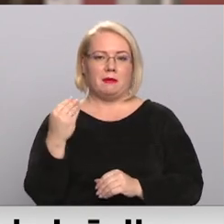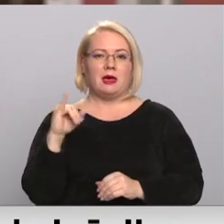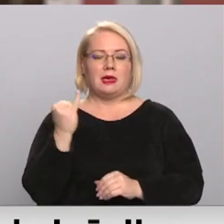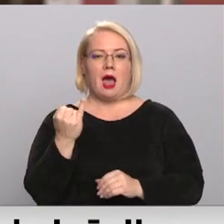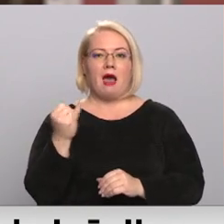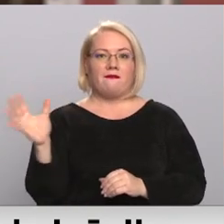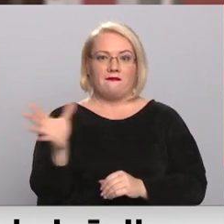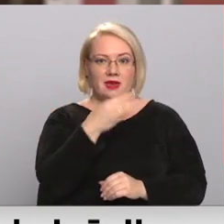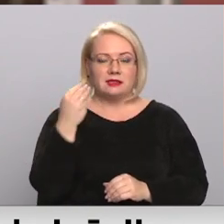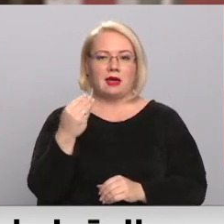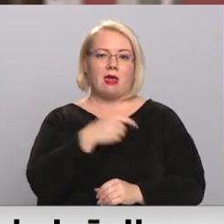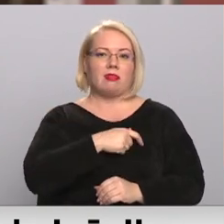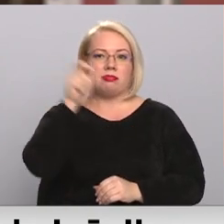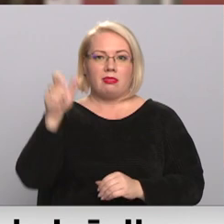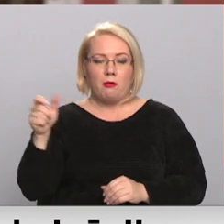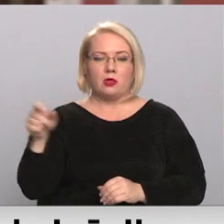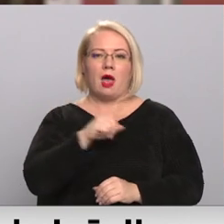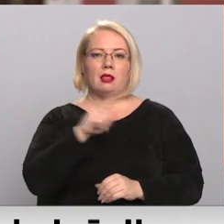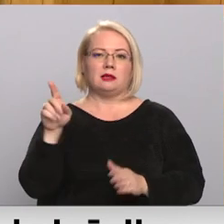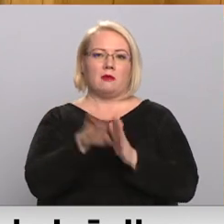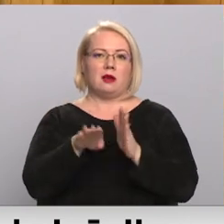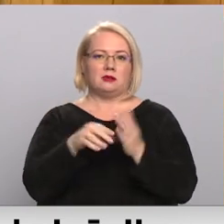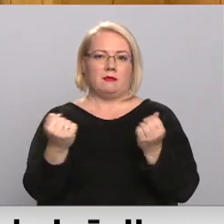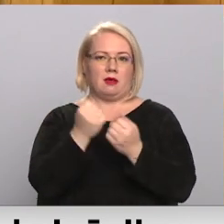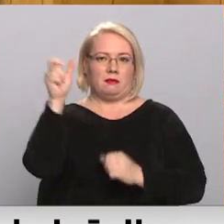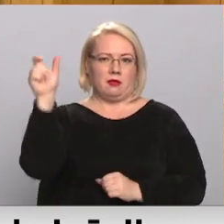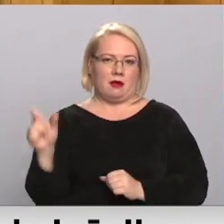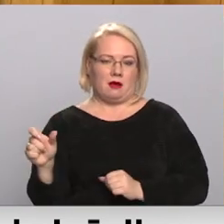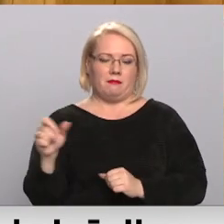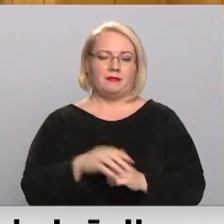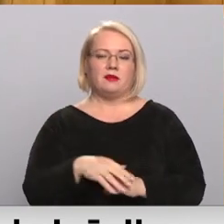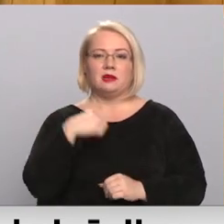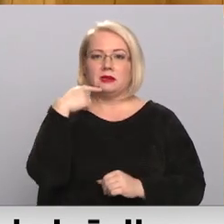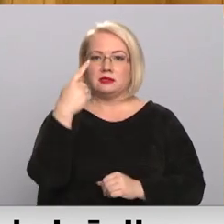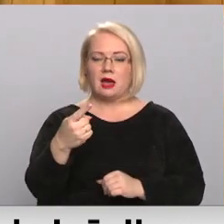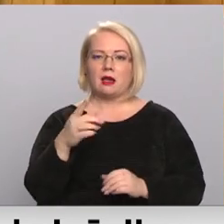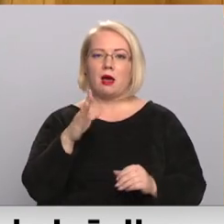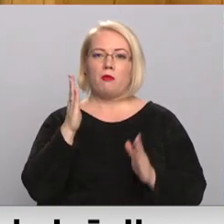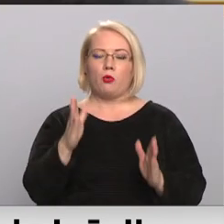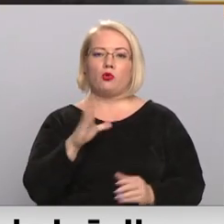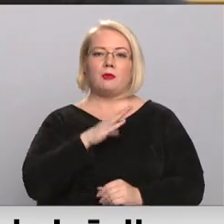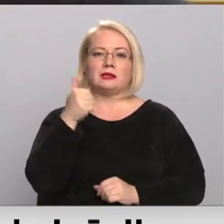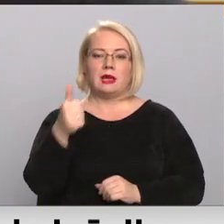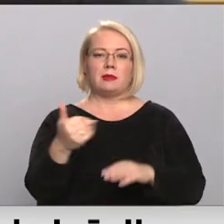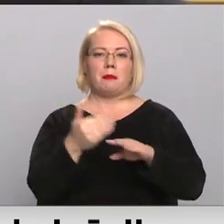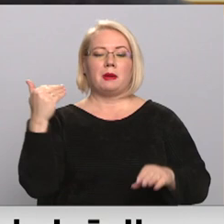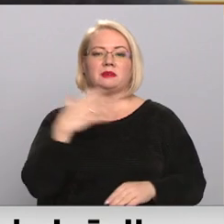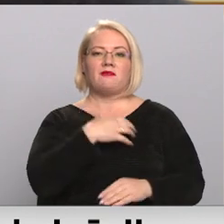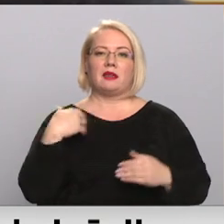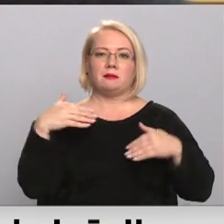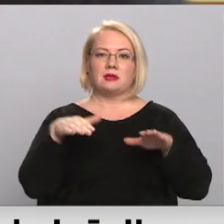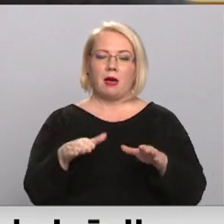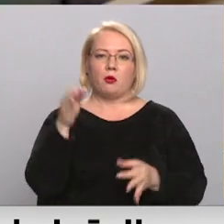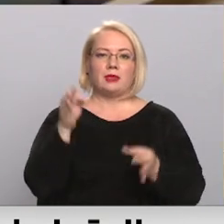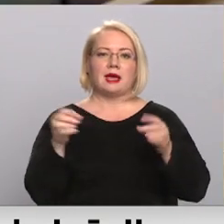līdz parastam ierēdņiem, kurš strādā departamentā. Strupišs norāda, ka būtu bijis labi, vēl pirms valdības lēmumu tieslietu padomē